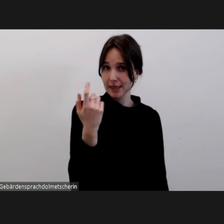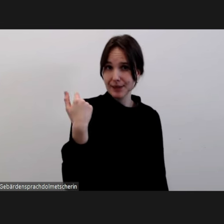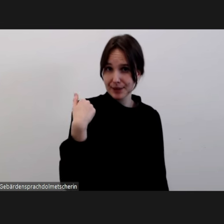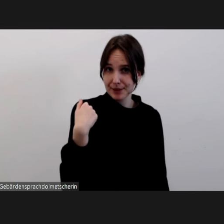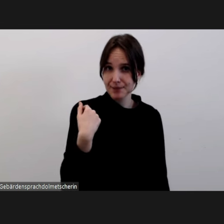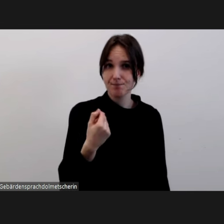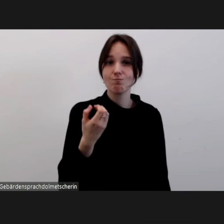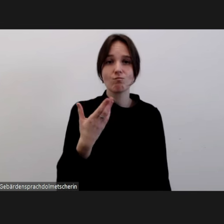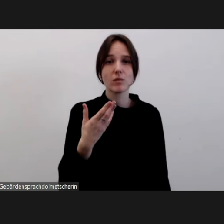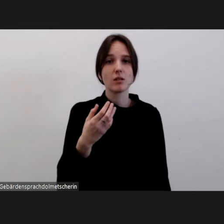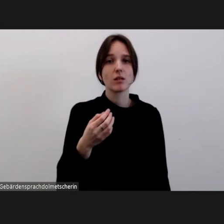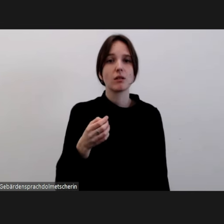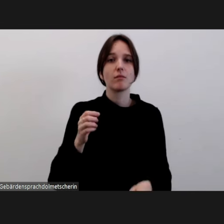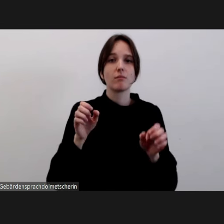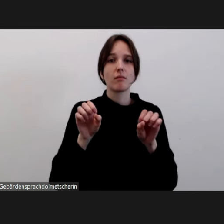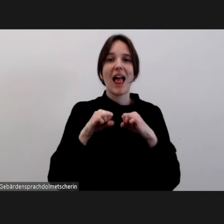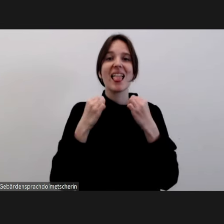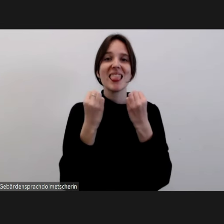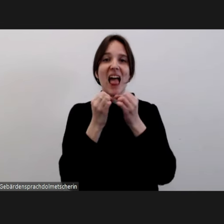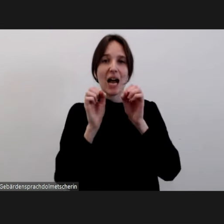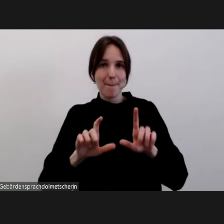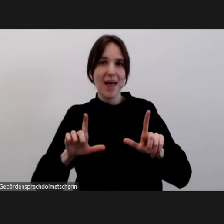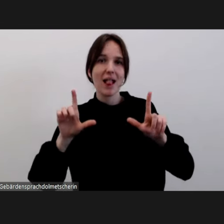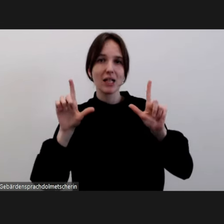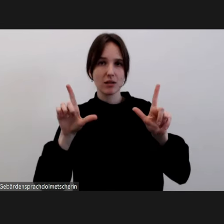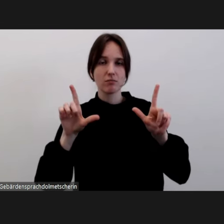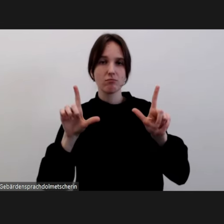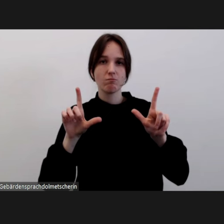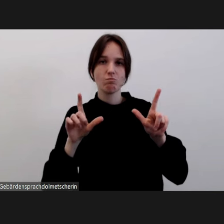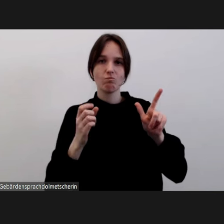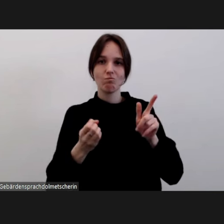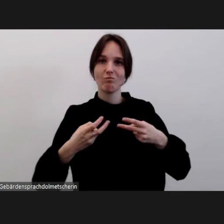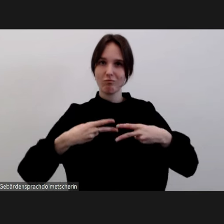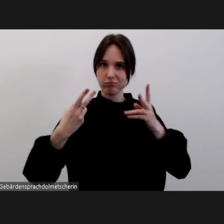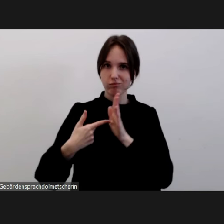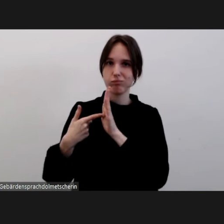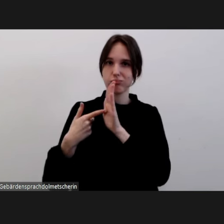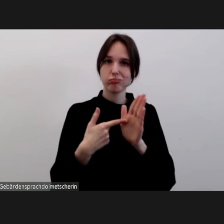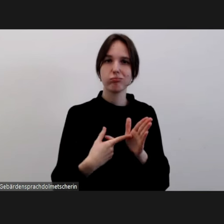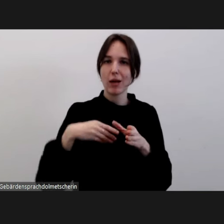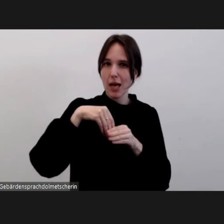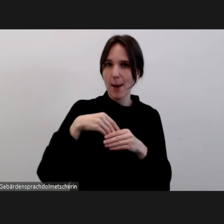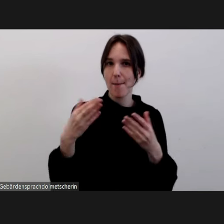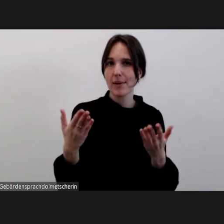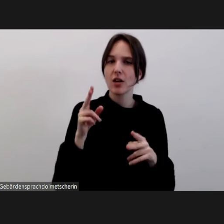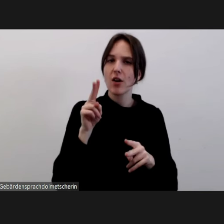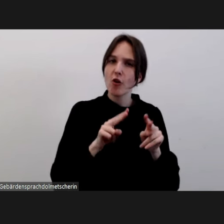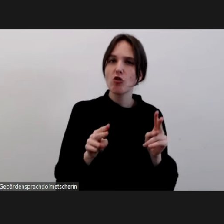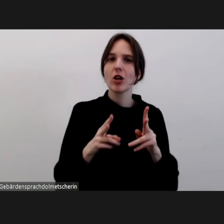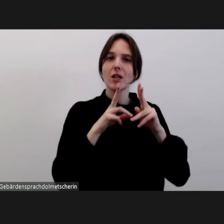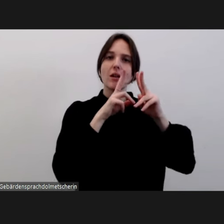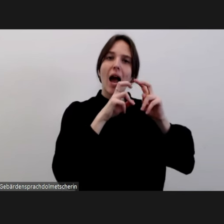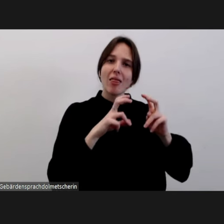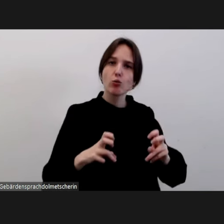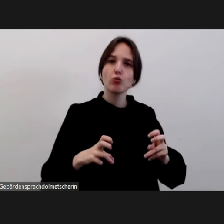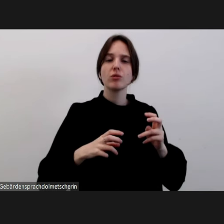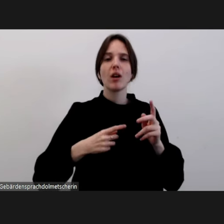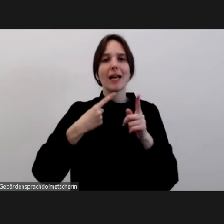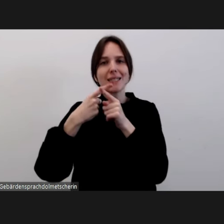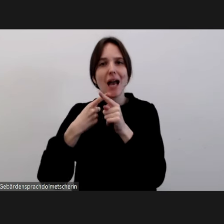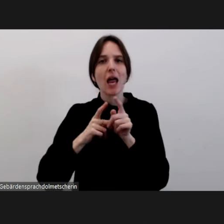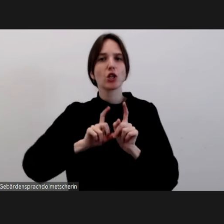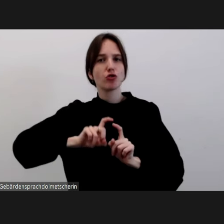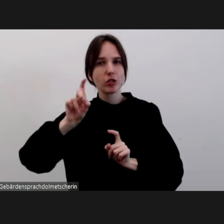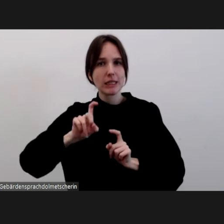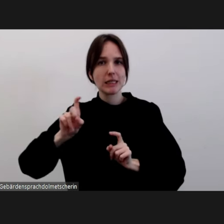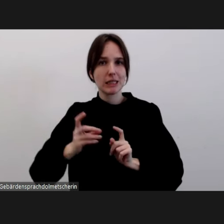Lagebild Antifeminismus erschienen. Es stellt Analysen und Zahlen der Meldestelle Antifeminismus vor und berichtet über